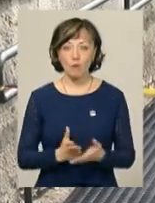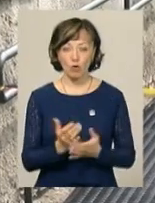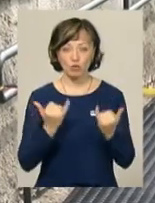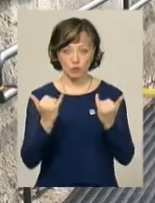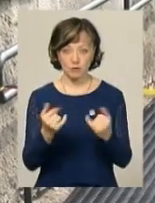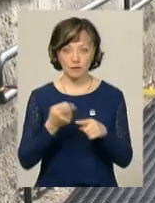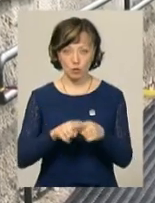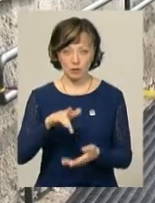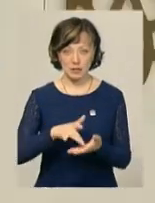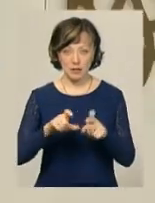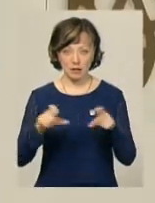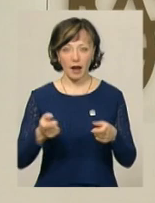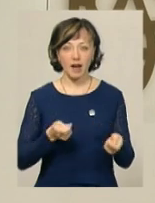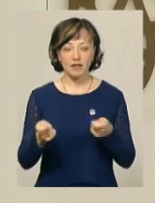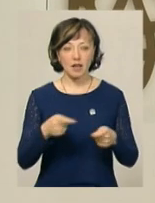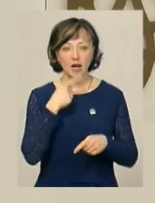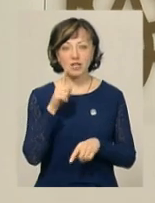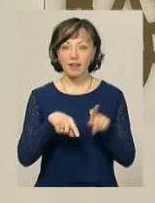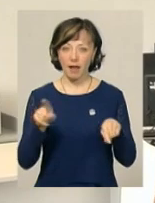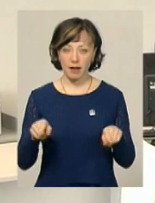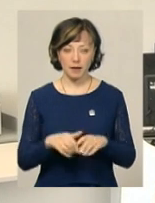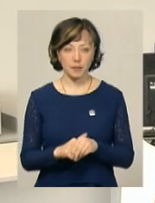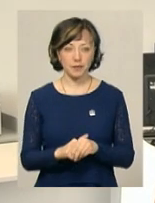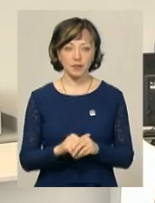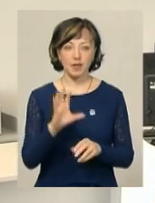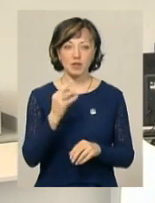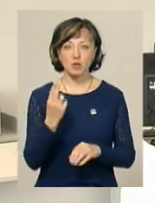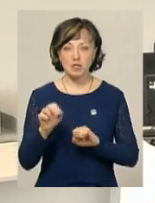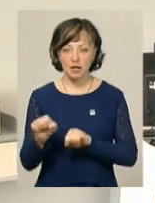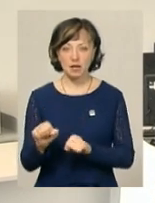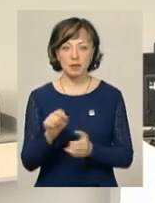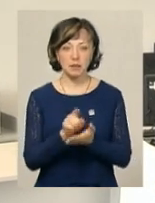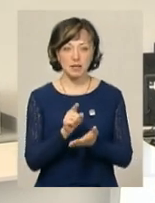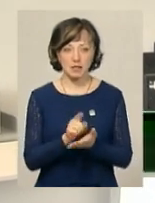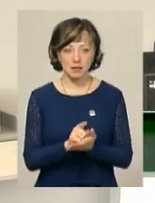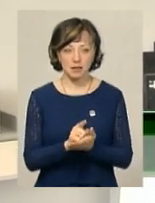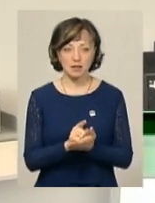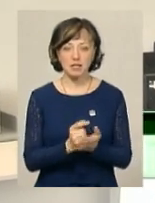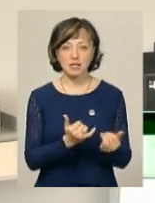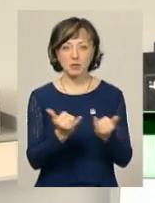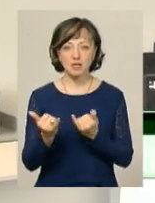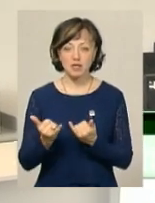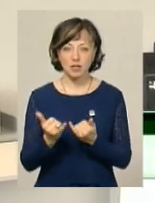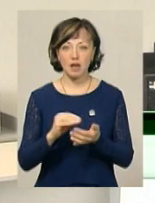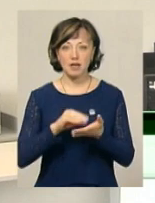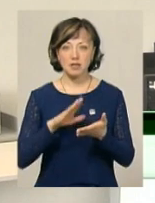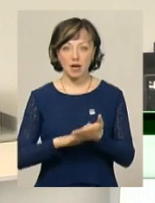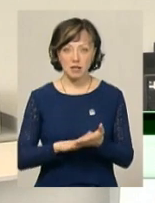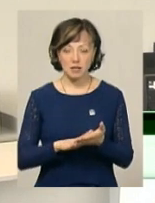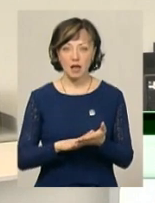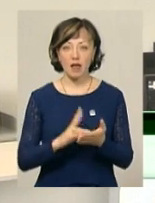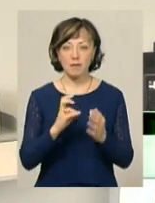центрі. Його керівник Наталія Куцоконь називає лише деякі з них. Соціальний захист, пенсійне забезпечення, реєстрація